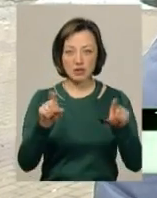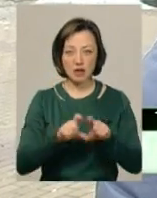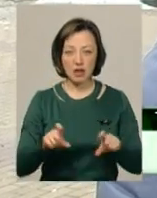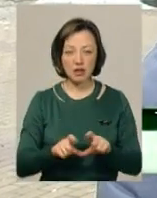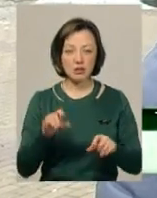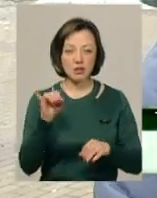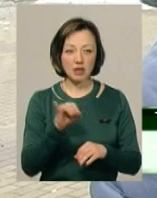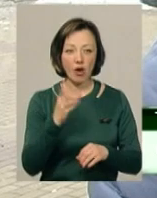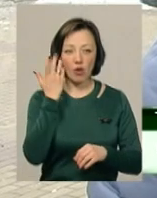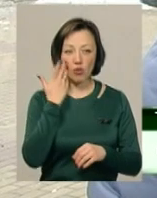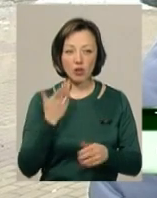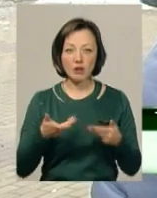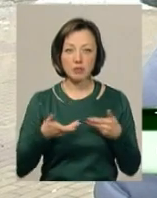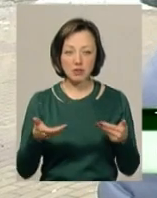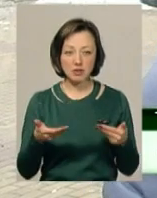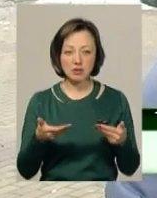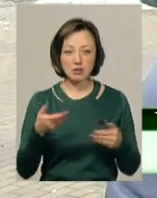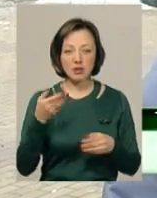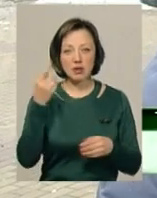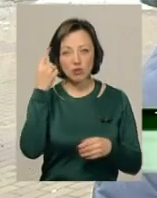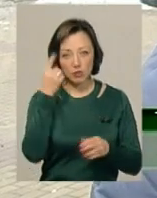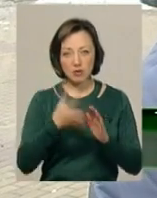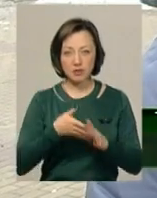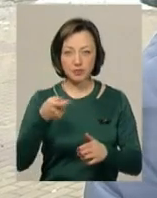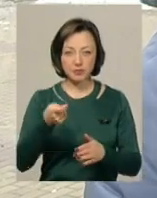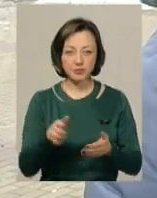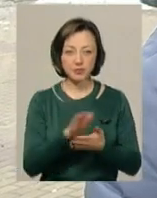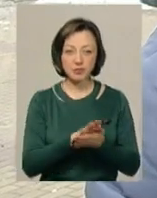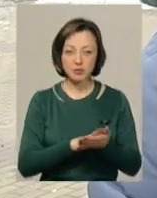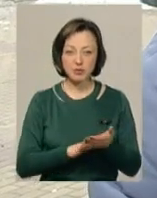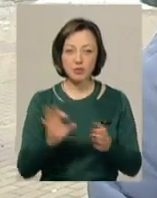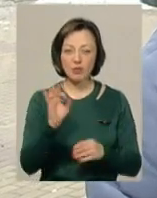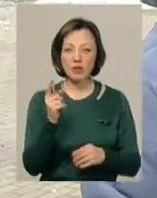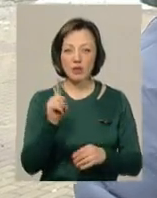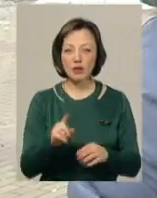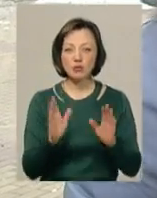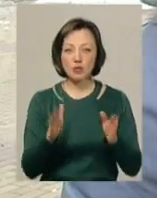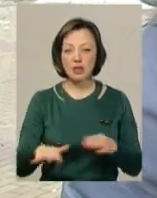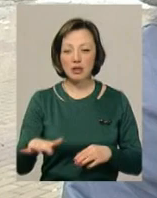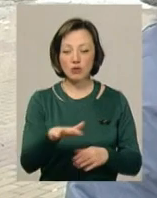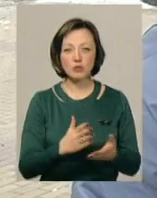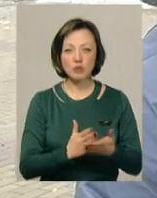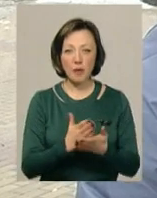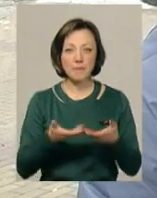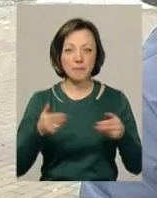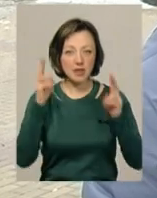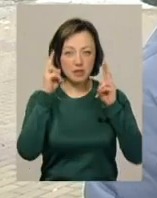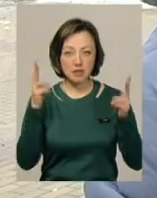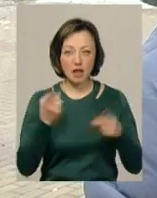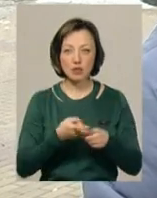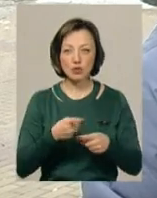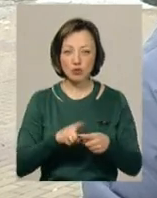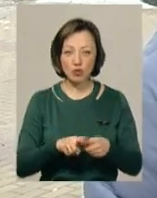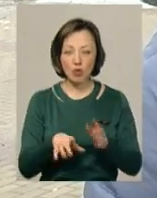коли ми, власне, надумали давати заяву про те, що будуть якісь території обслуговування, ми не знали, тому